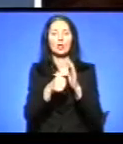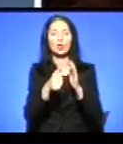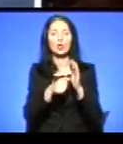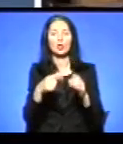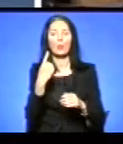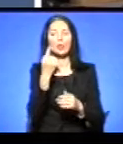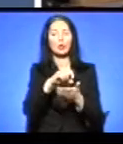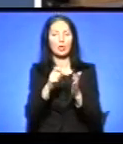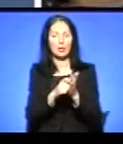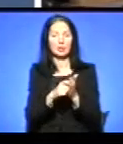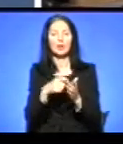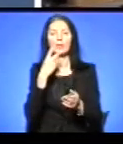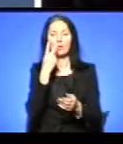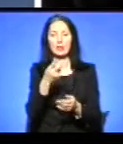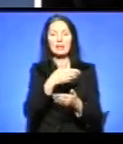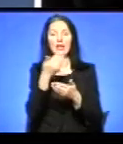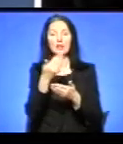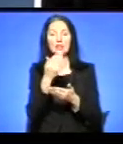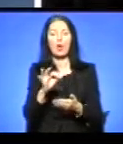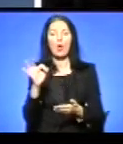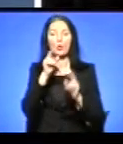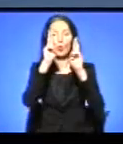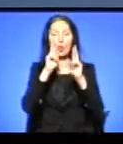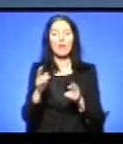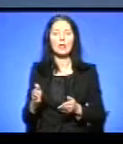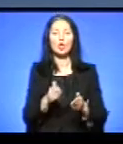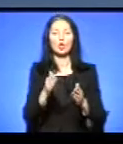Тернополі, переглянули виставу про правила дорожнього руху.